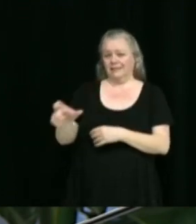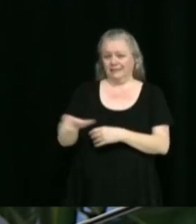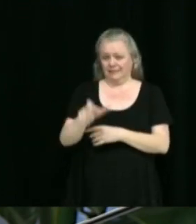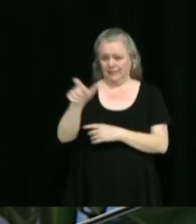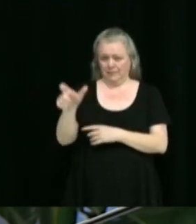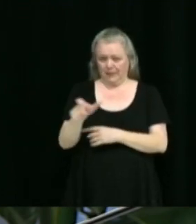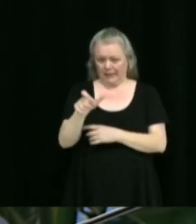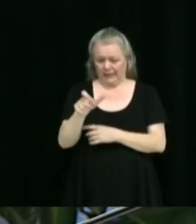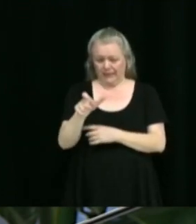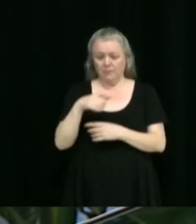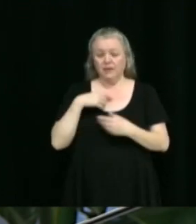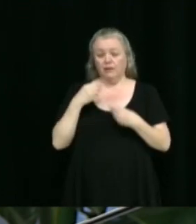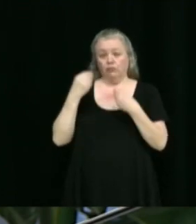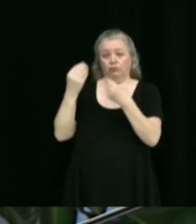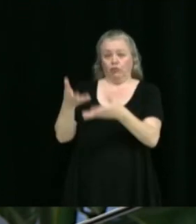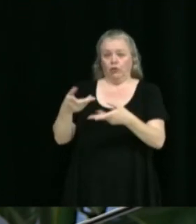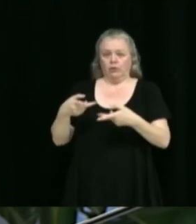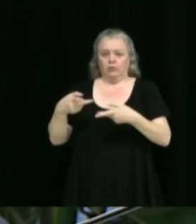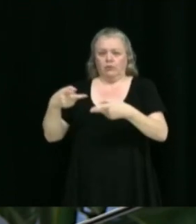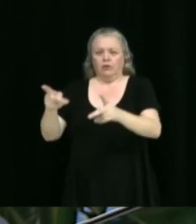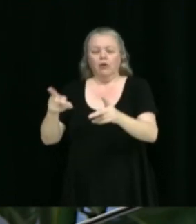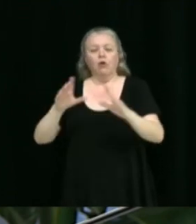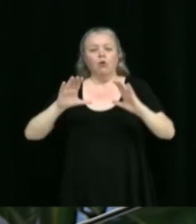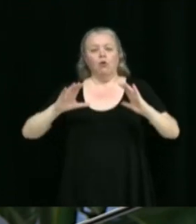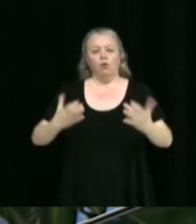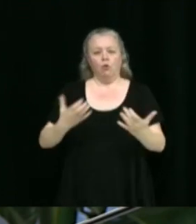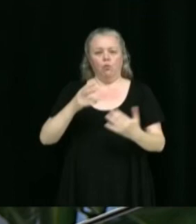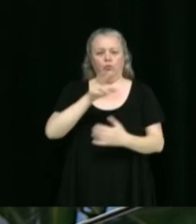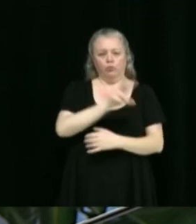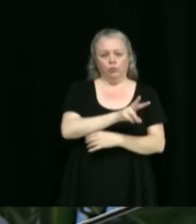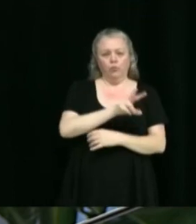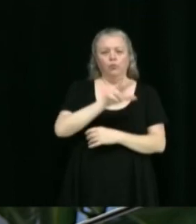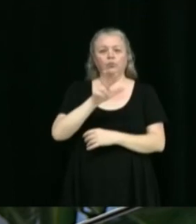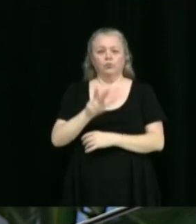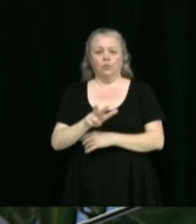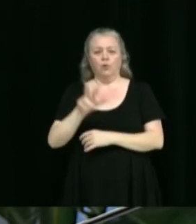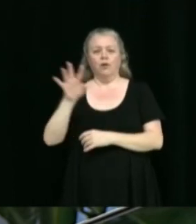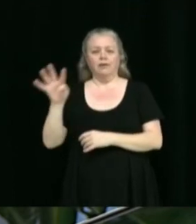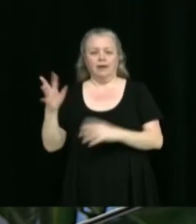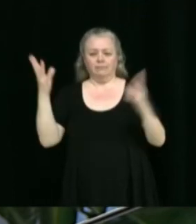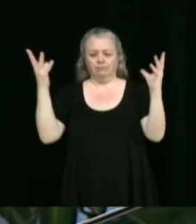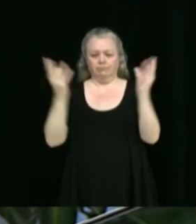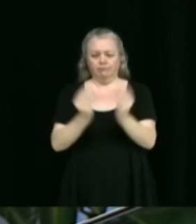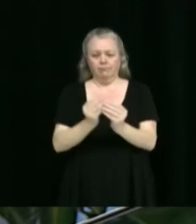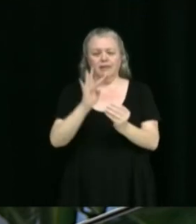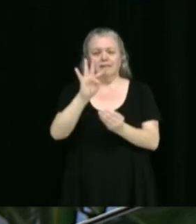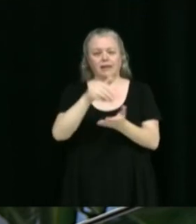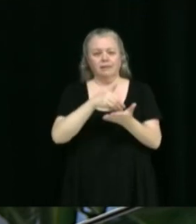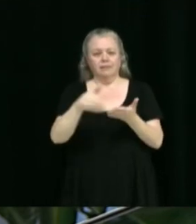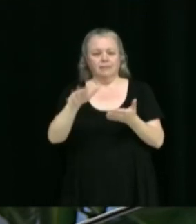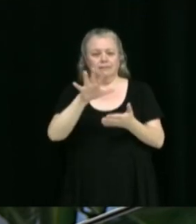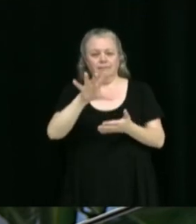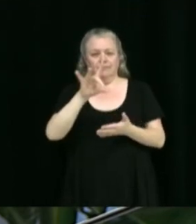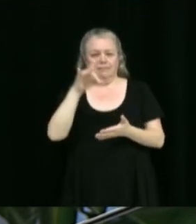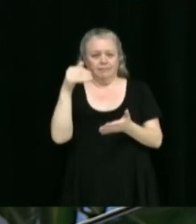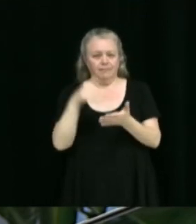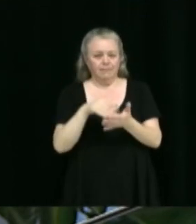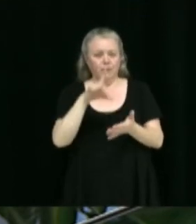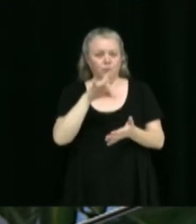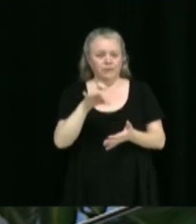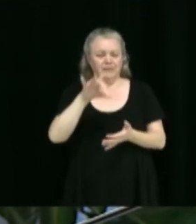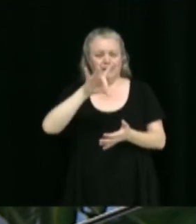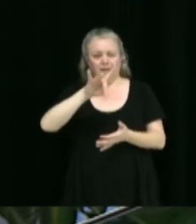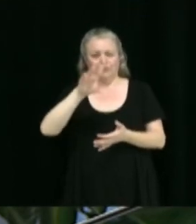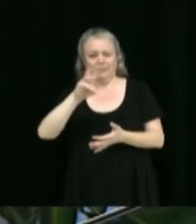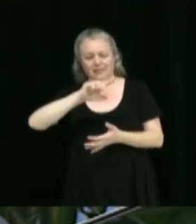et d'autoriser la réalisation des lots 2, 3 et 4 au montant de 4 058 886